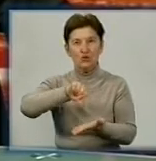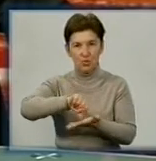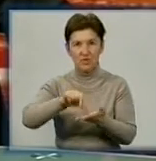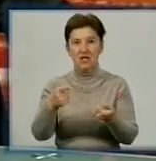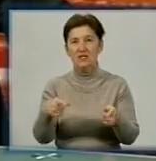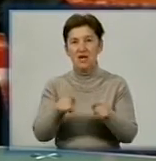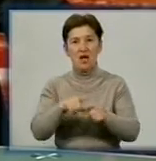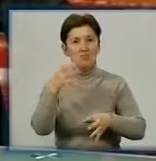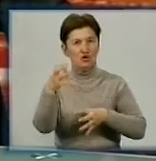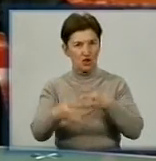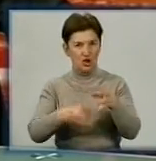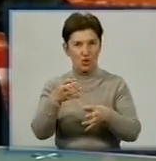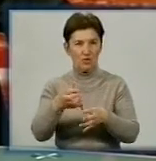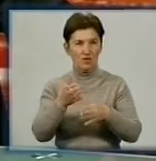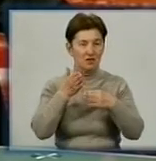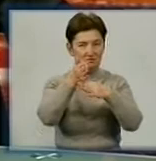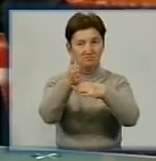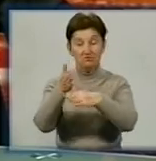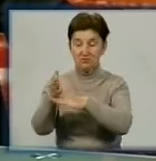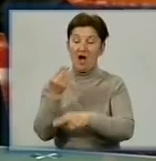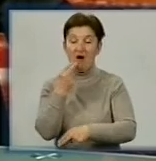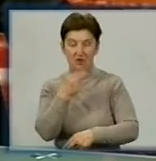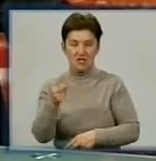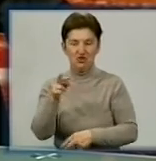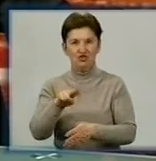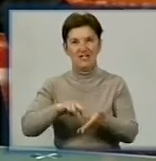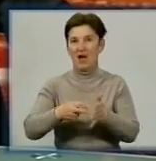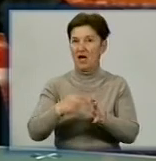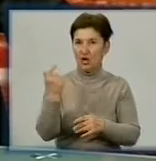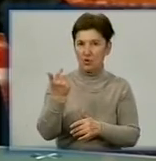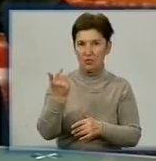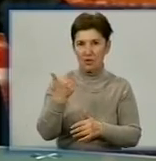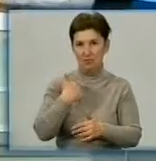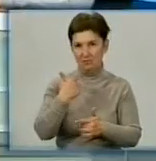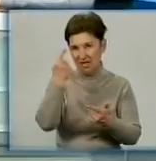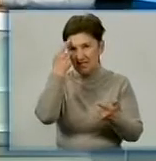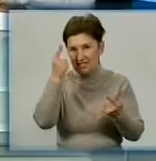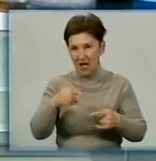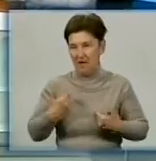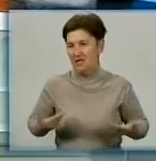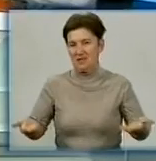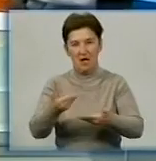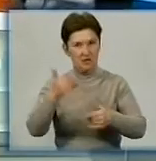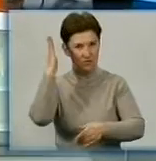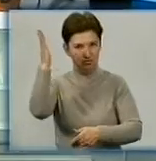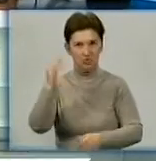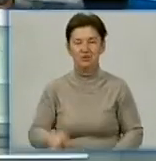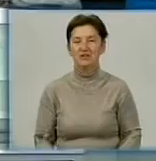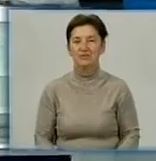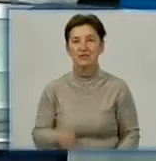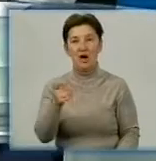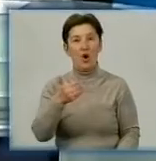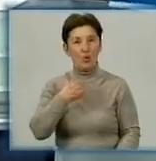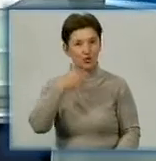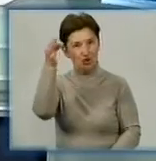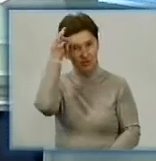міжнародних майданчиках, тим краще це буде для економіки, тим більше ми взнавані будемо. Дякую вам за розмову. Нашим глядачам я хочу нагадати, у нас